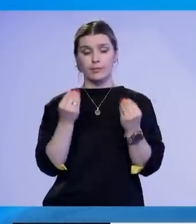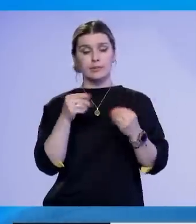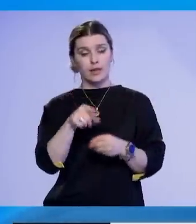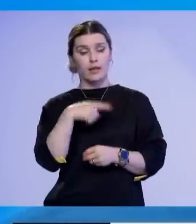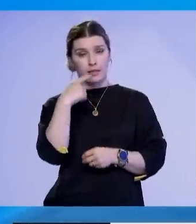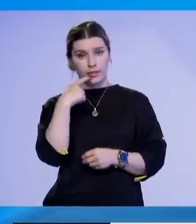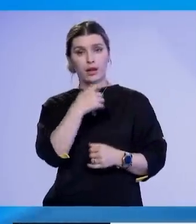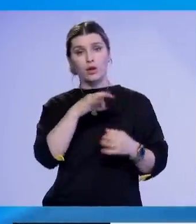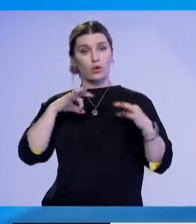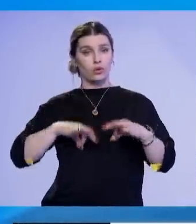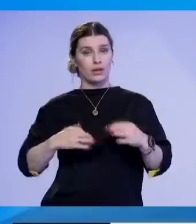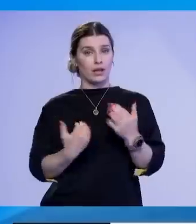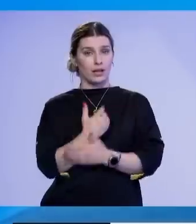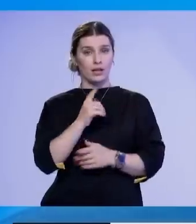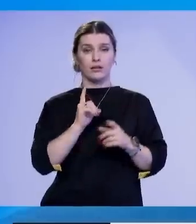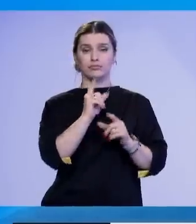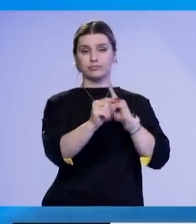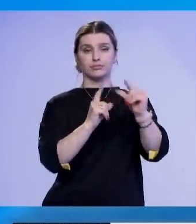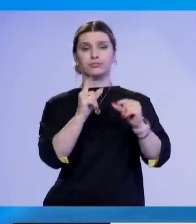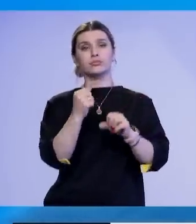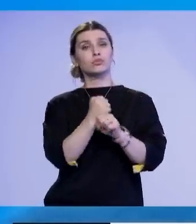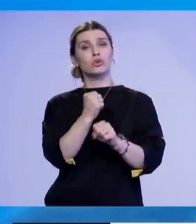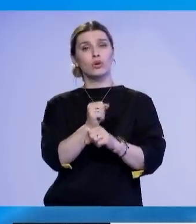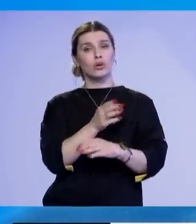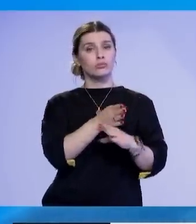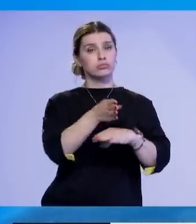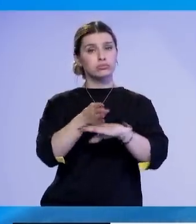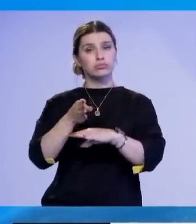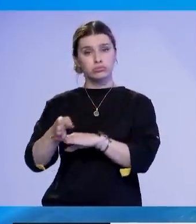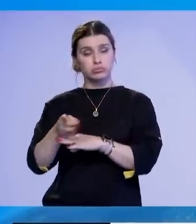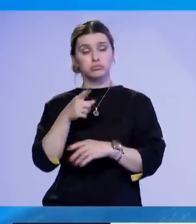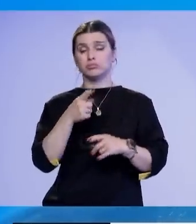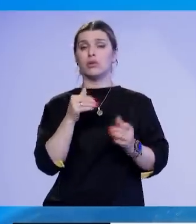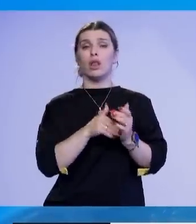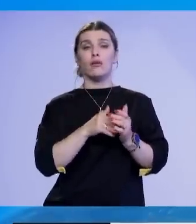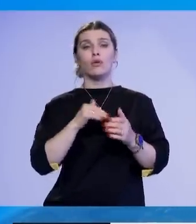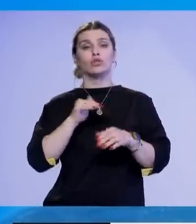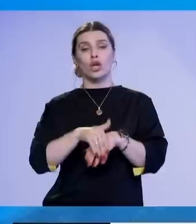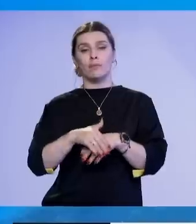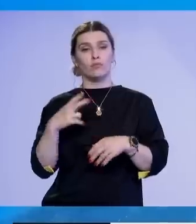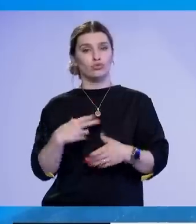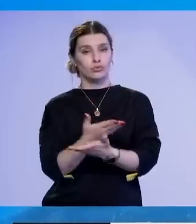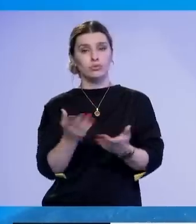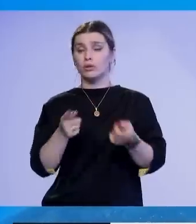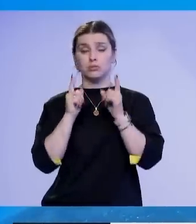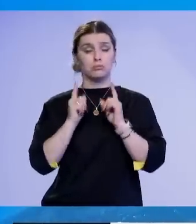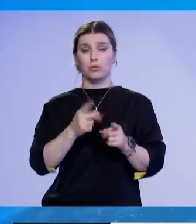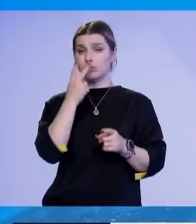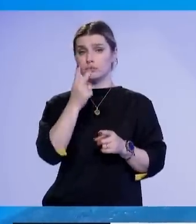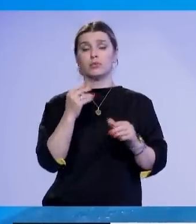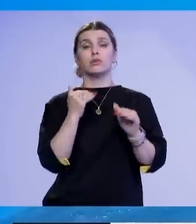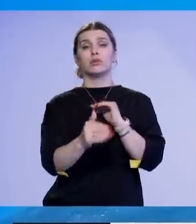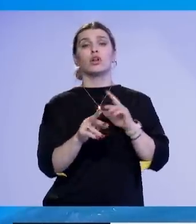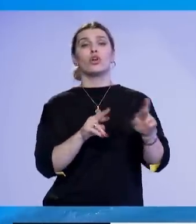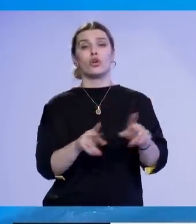shkuarje e kryetarve të komunës në zyret e tyre të punës dhe ofrimi i shërbimeve bazike për qytetarët duhet të trajtohen si gjë